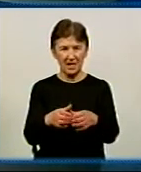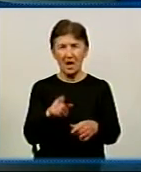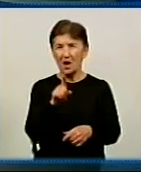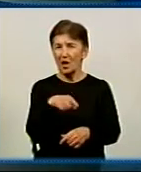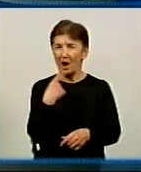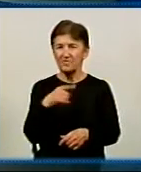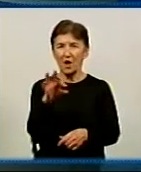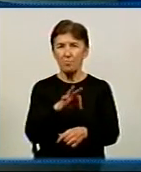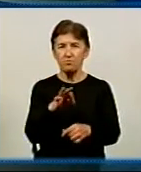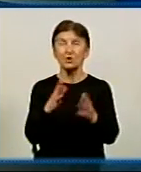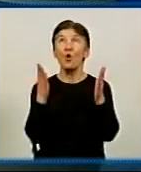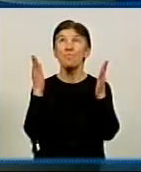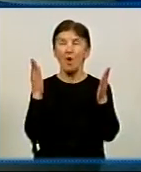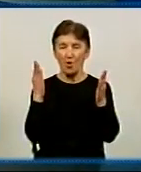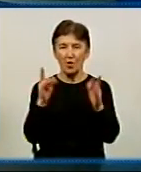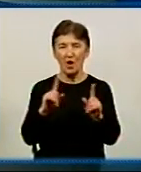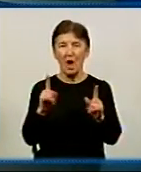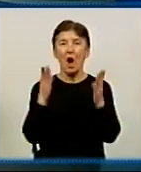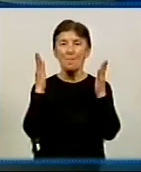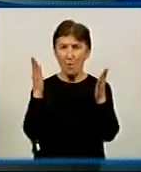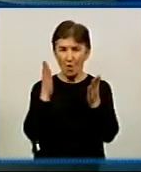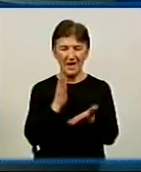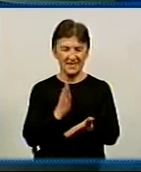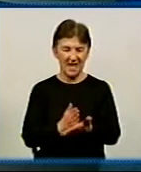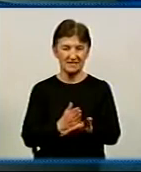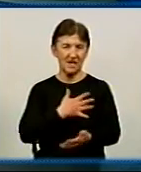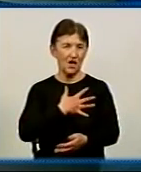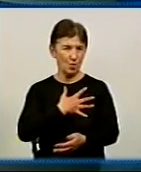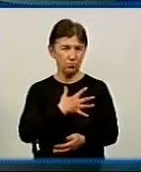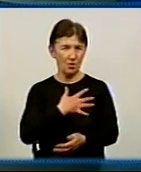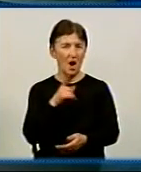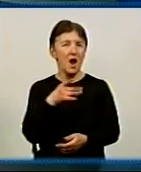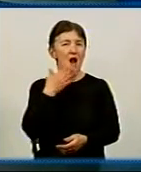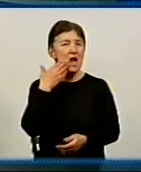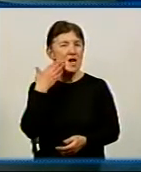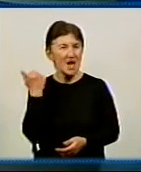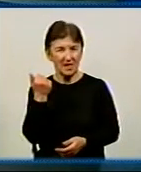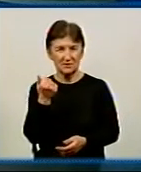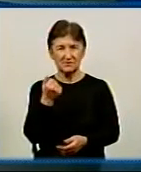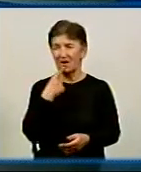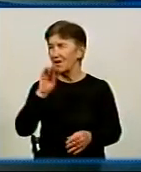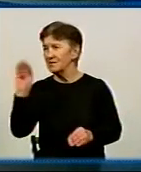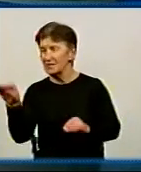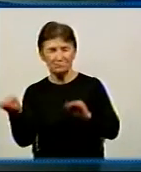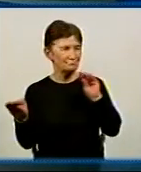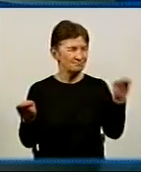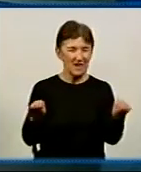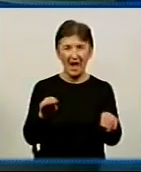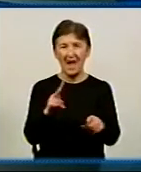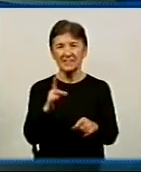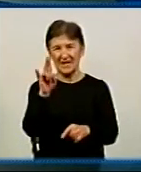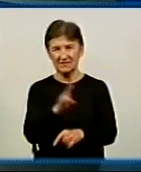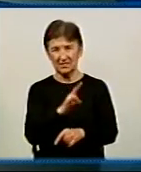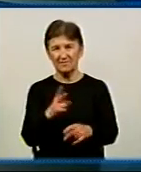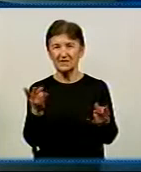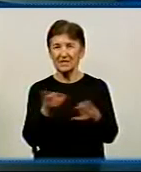говориш про Бога і показуєш, що Бог є любов. Знаєте, легко обсуждати і легко нарікати на других, все, помилки шукати. Надо навчити